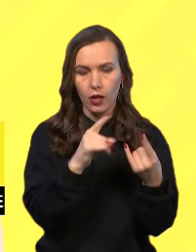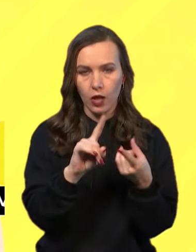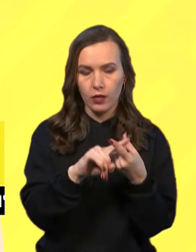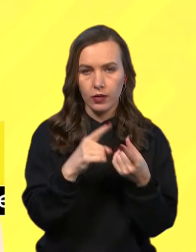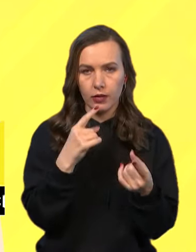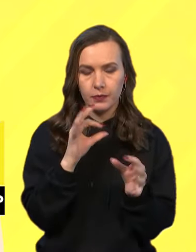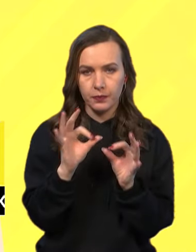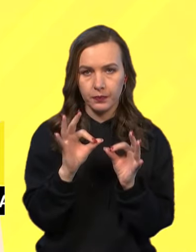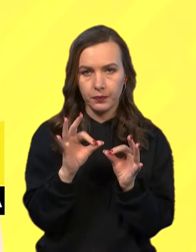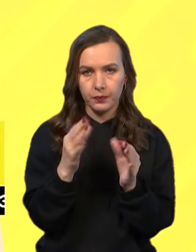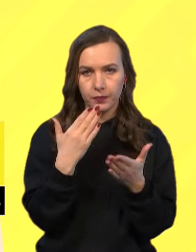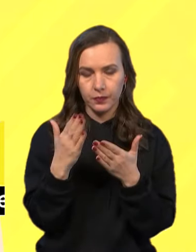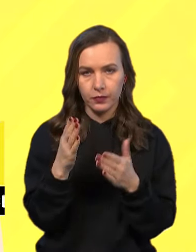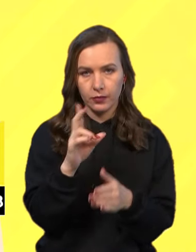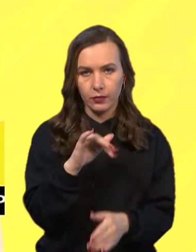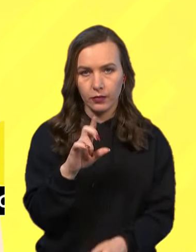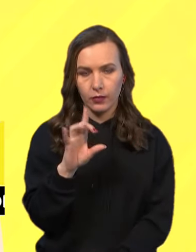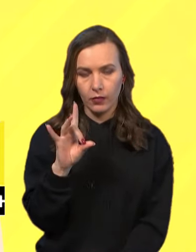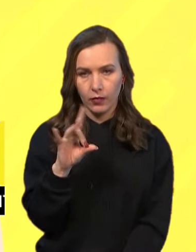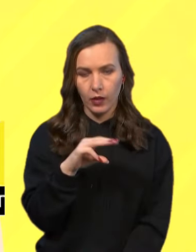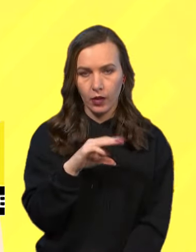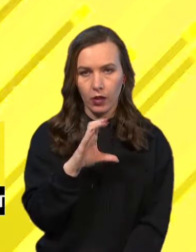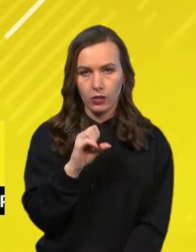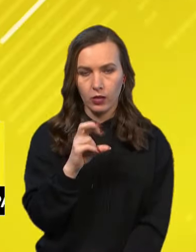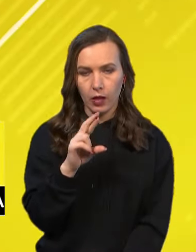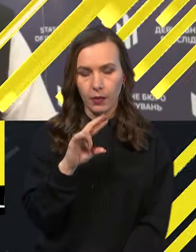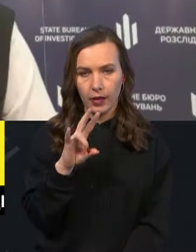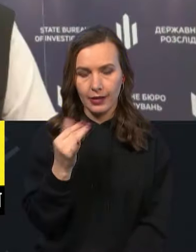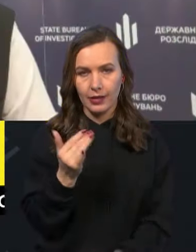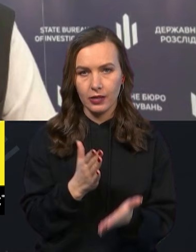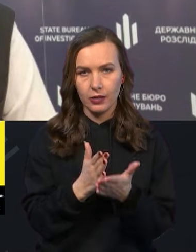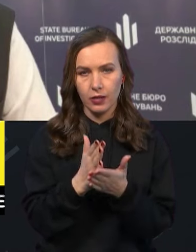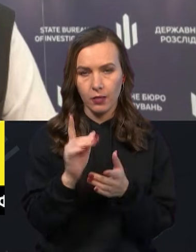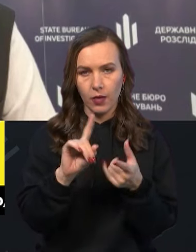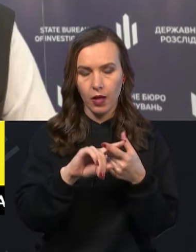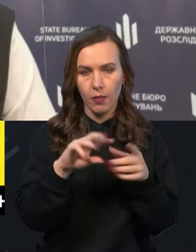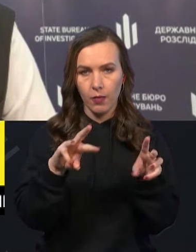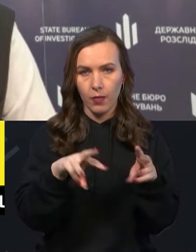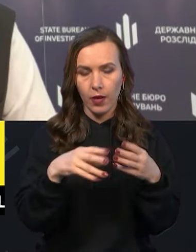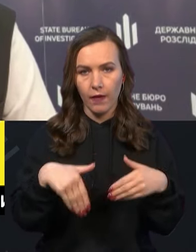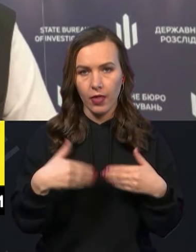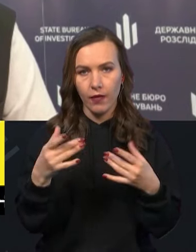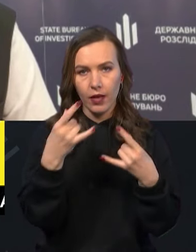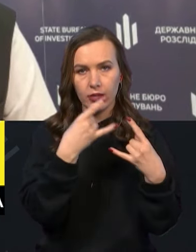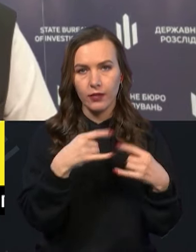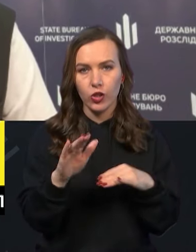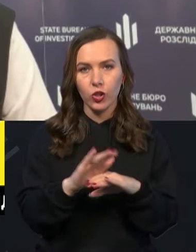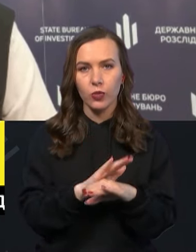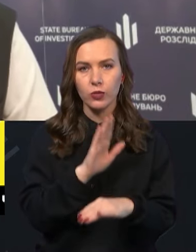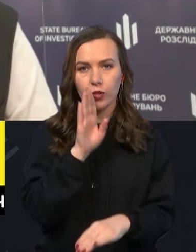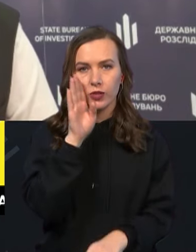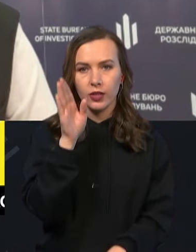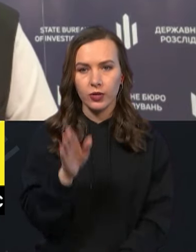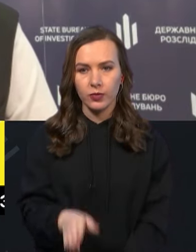Радницю з комунікації Державного бюро розслідувань Тетяна Сап'ян зараз з нами на прямому зв'язку. Пані Тетяно, вітаємо вас в ефірі. Доброго ранку. Доброго ранку.